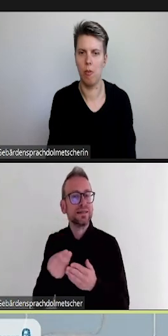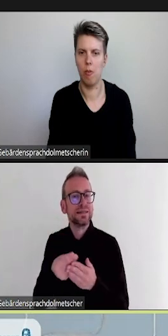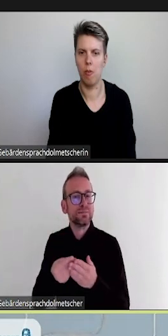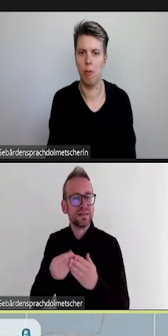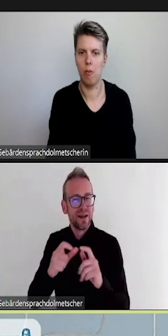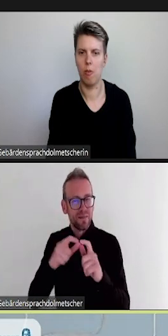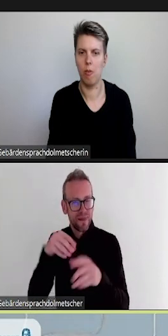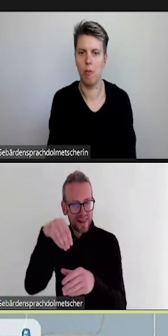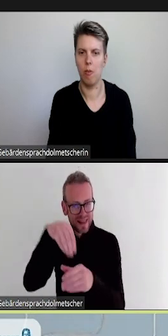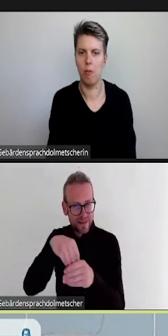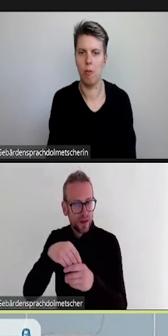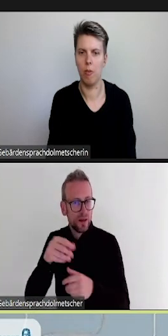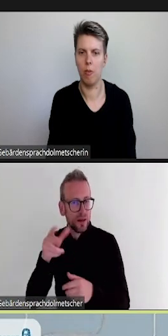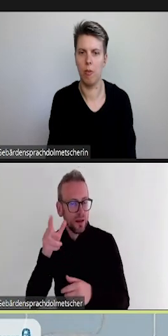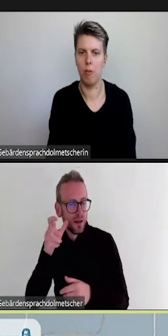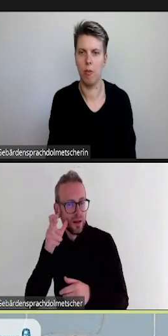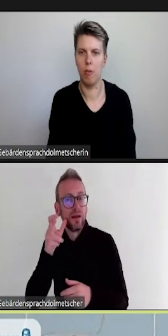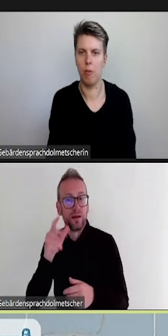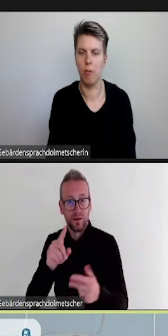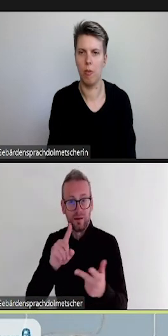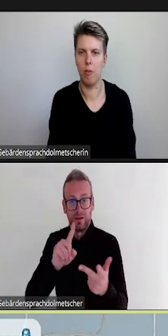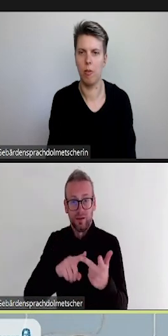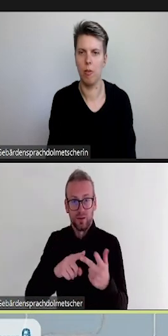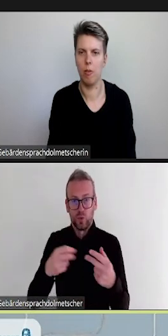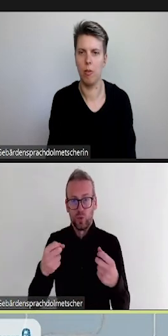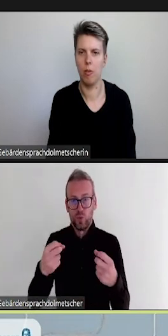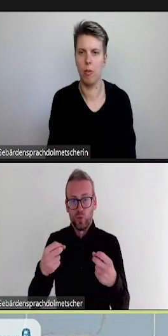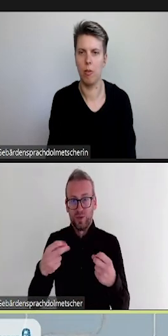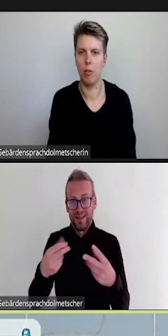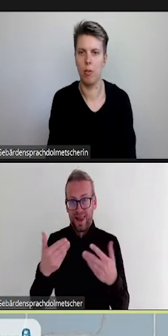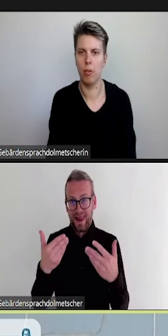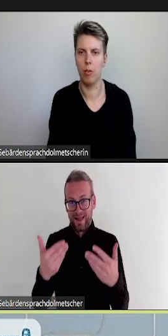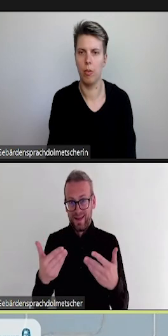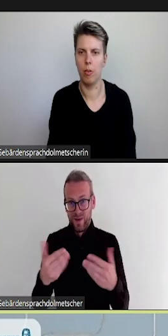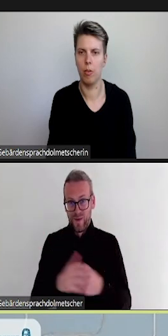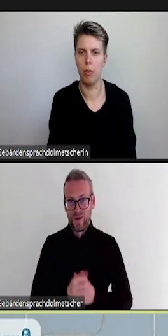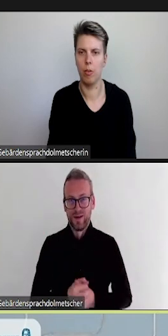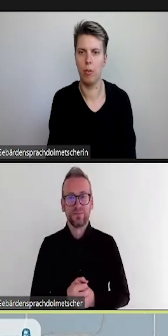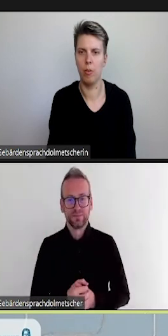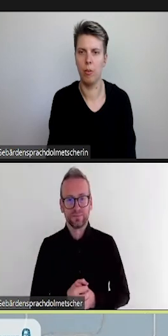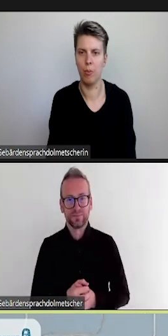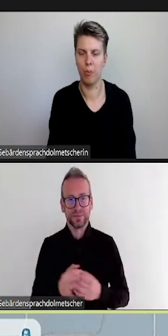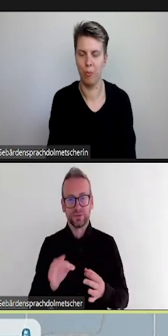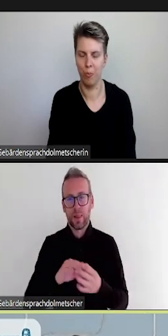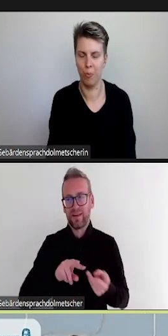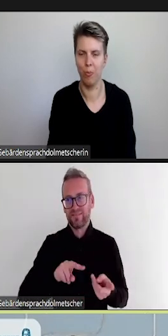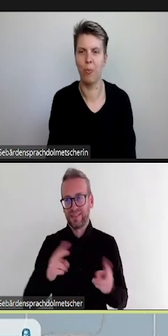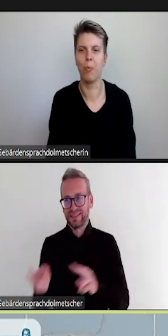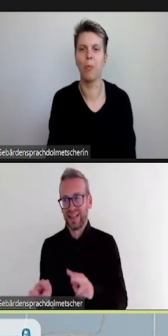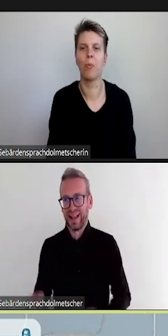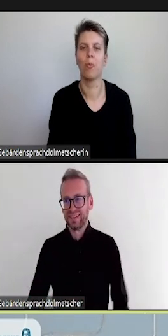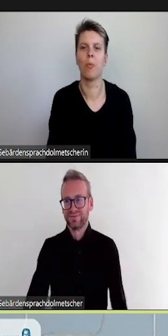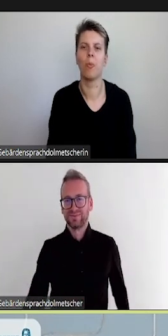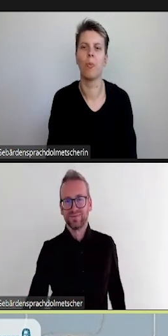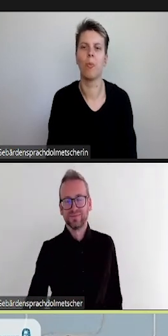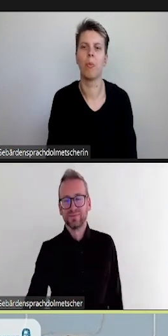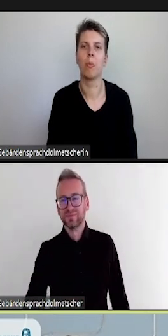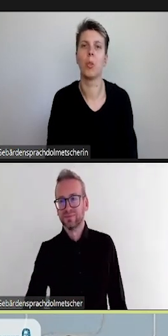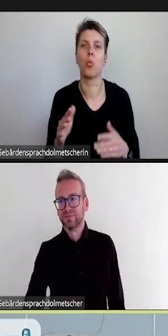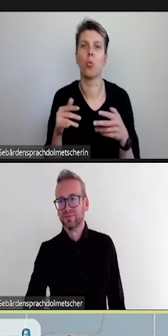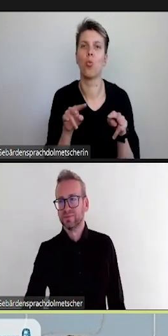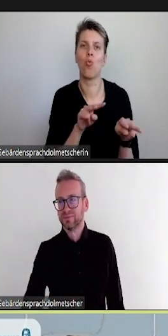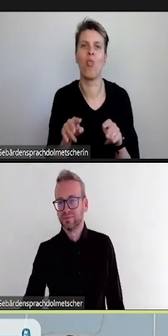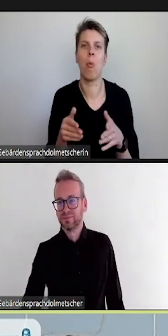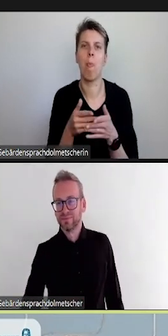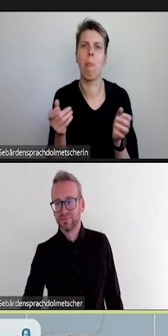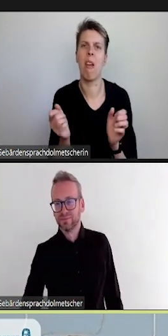die Buttons müssen groß genug sein, um sie gut bedienen zu können. Und alle Bedienelemente müssen auch über